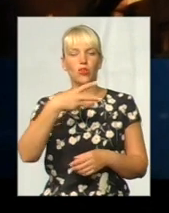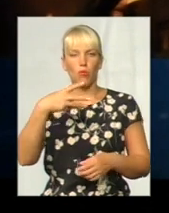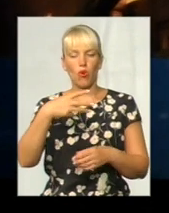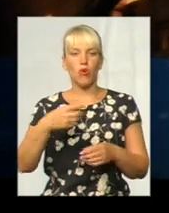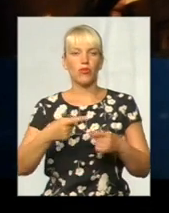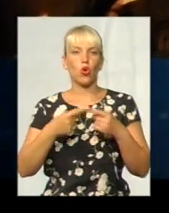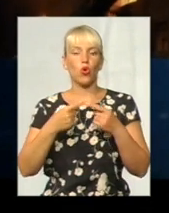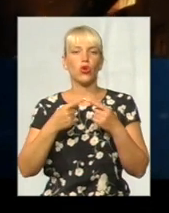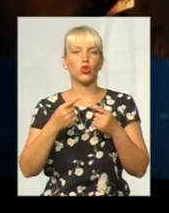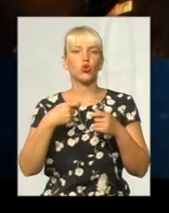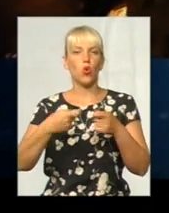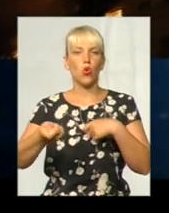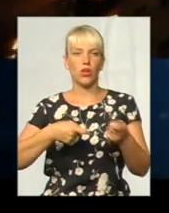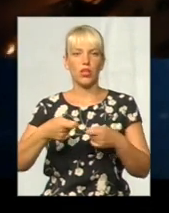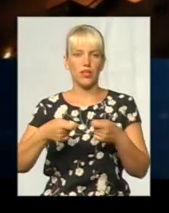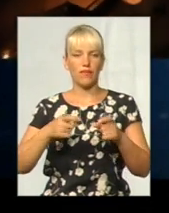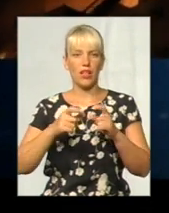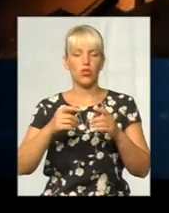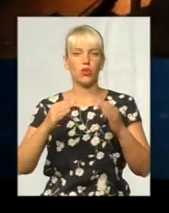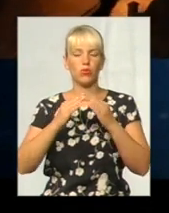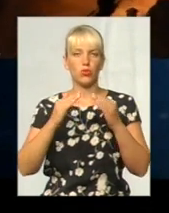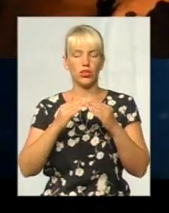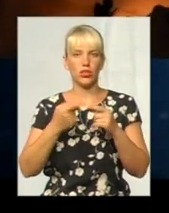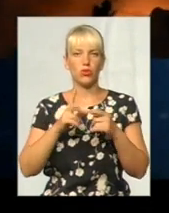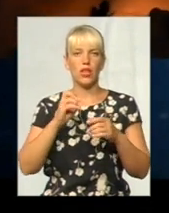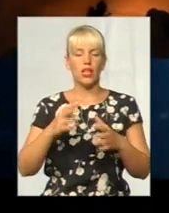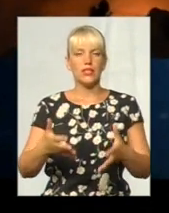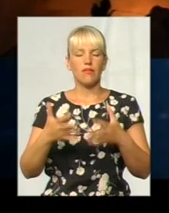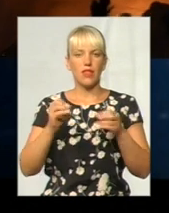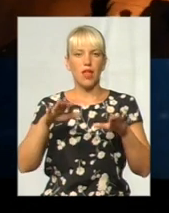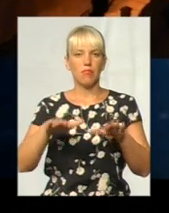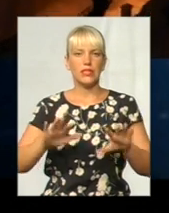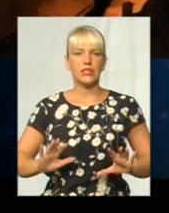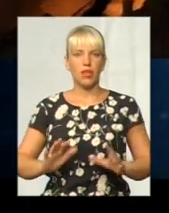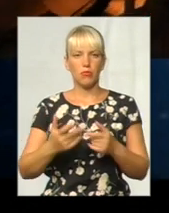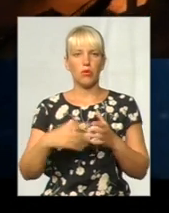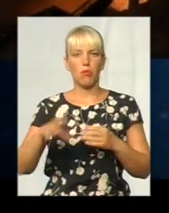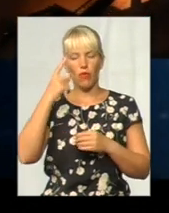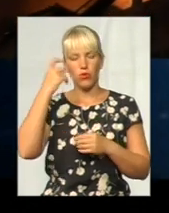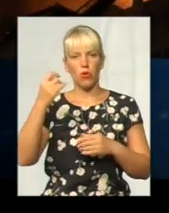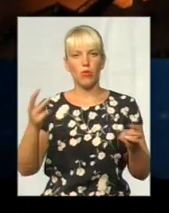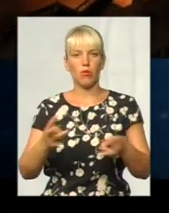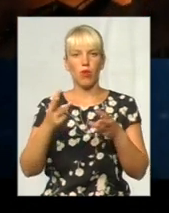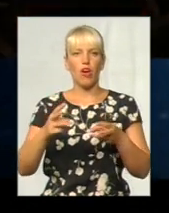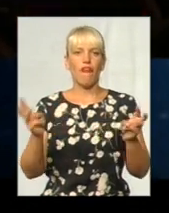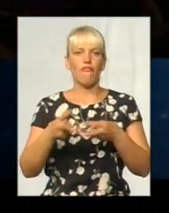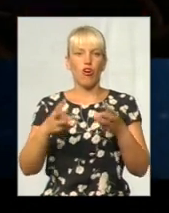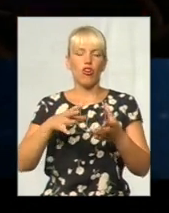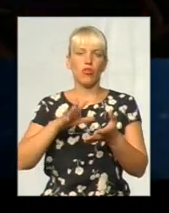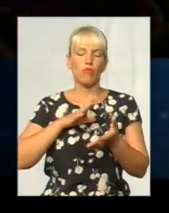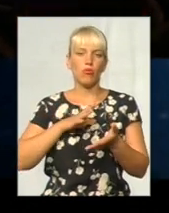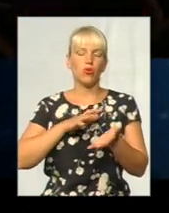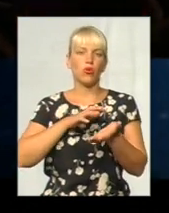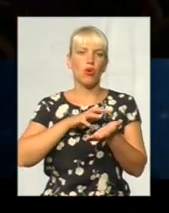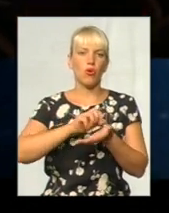-виробничої споруди. Знов нас поступив від очевидців. Як з'ясувалося вже на місці події, через світні повідомлені про пожежу вогнем було охоплено частково